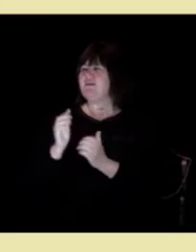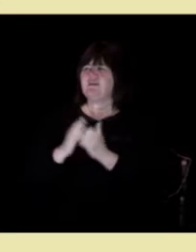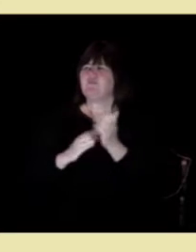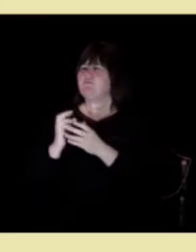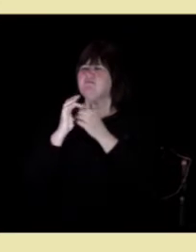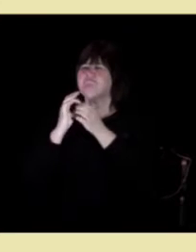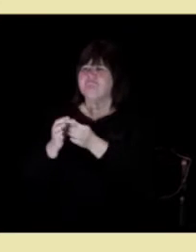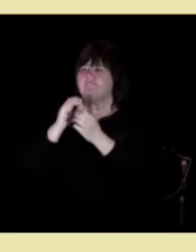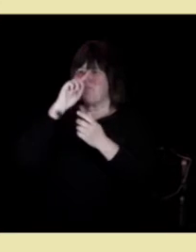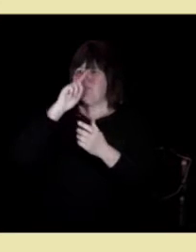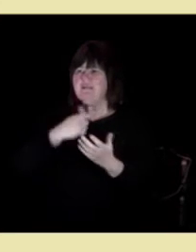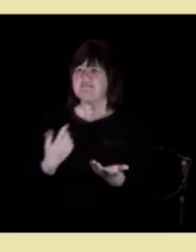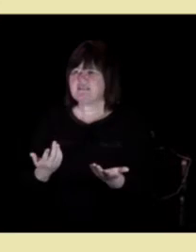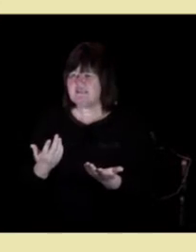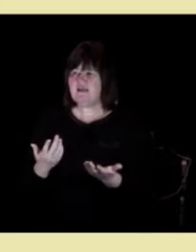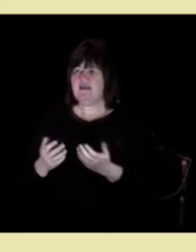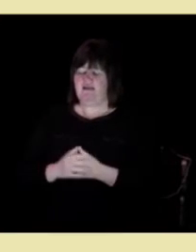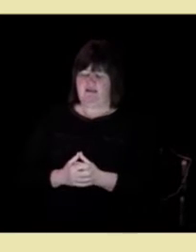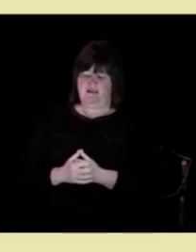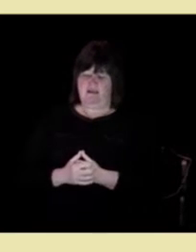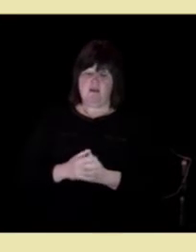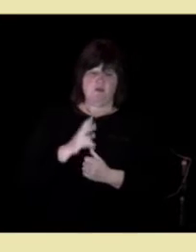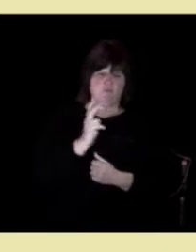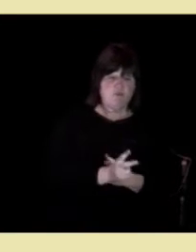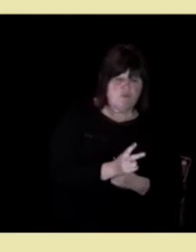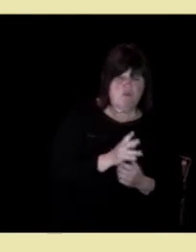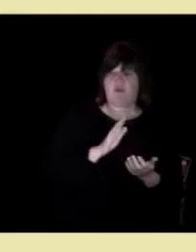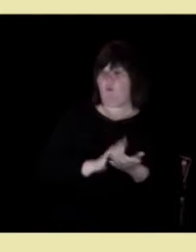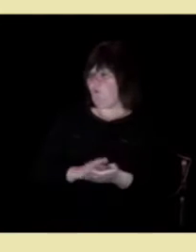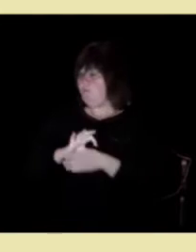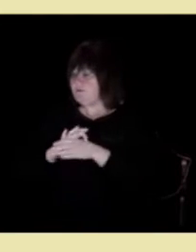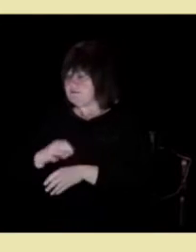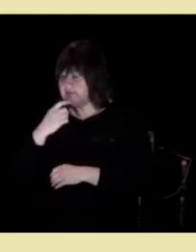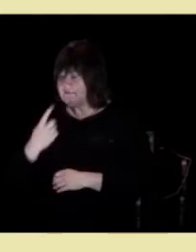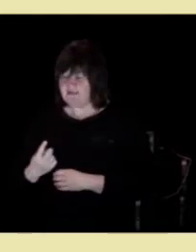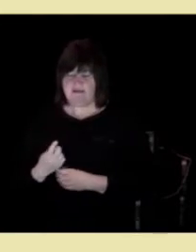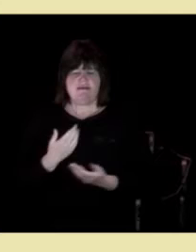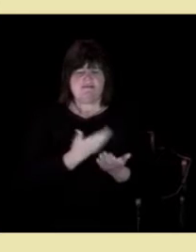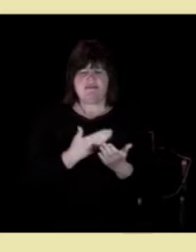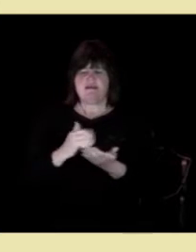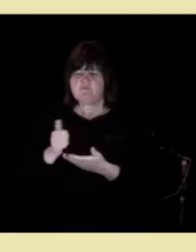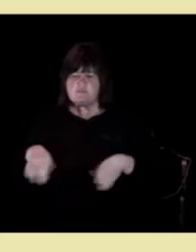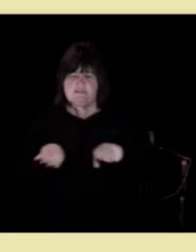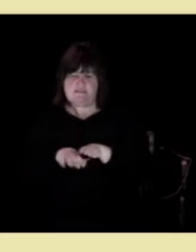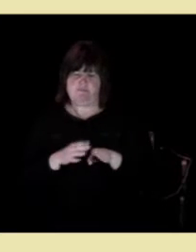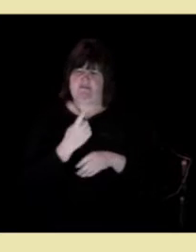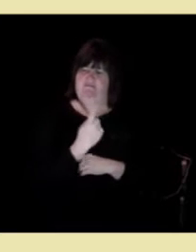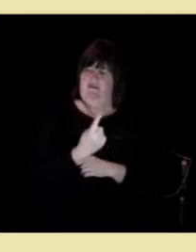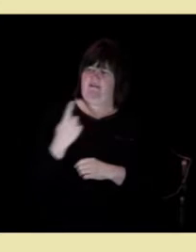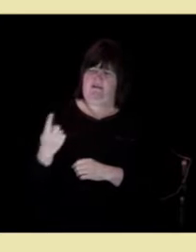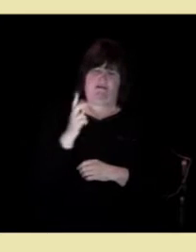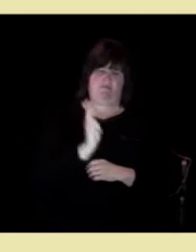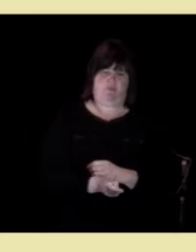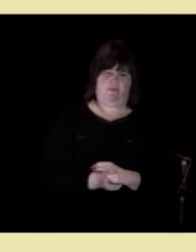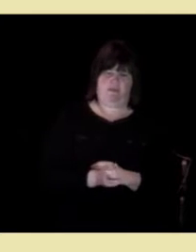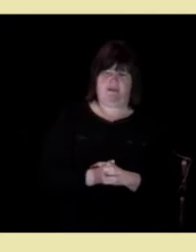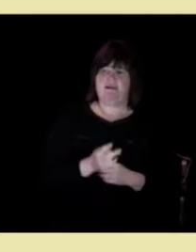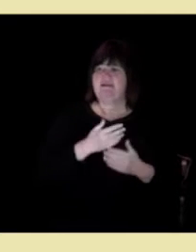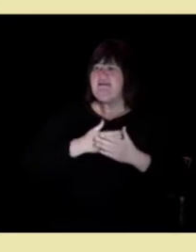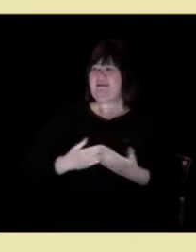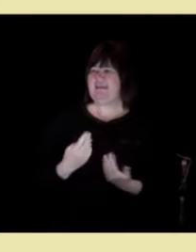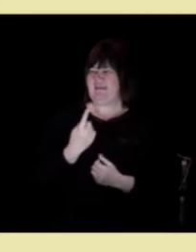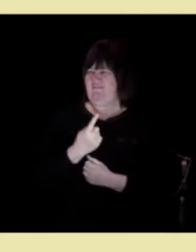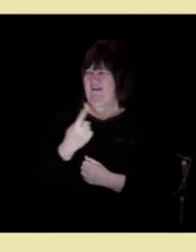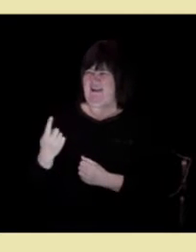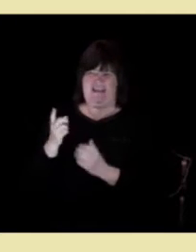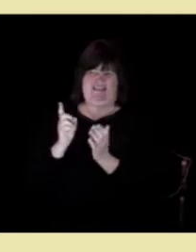Brukerne og pasientene sier at tjenestene må tilpasses den enkelte bruker, ikke den enkelte